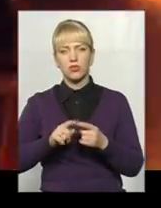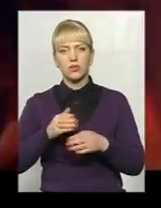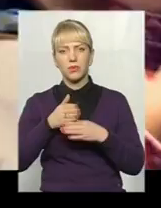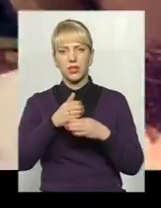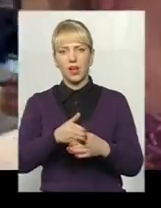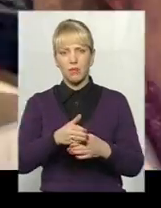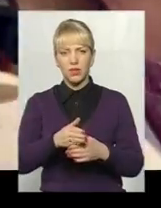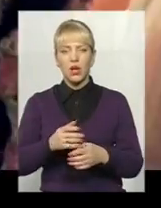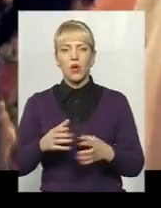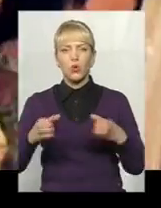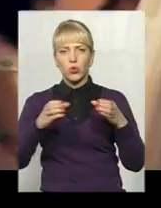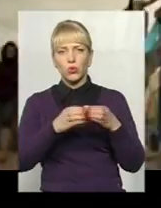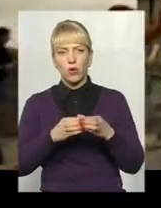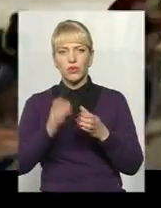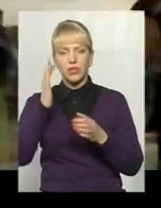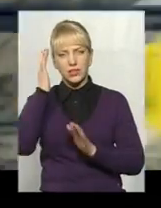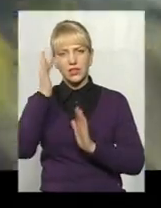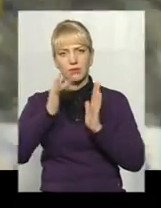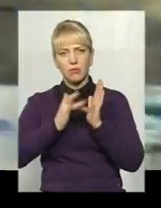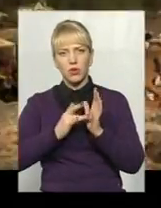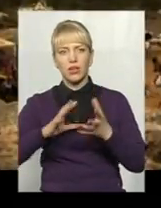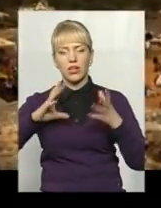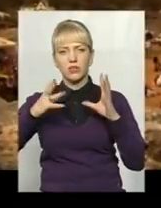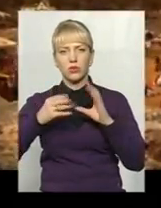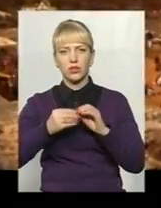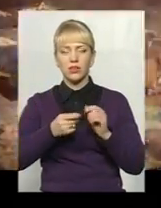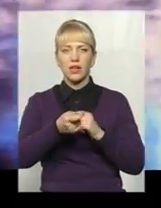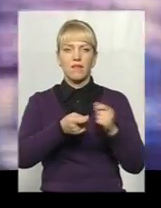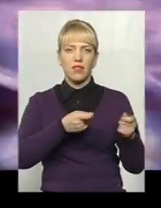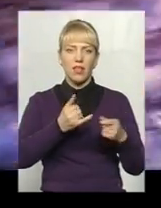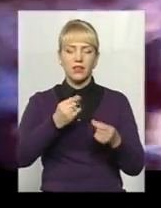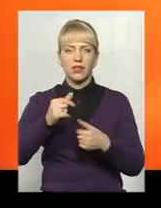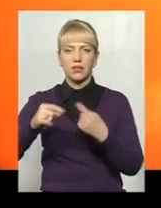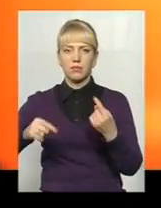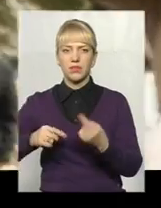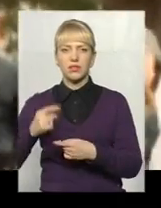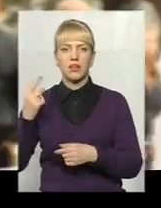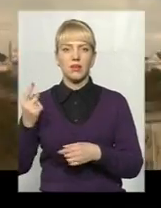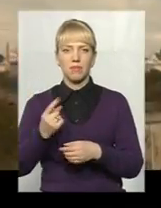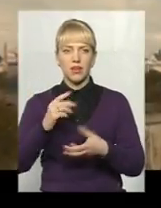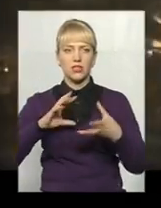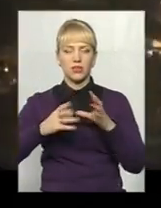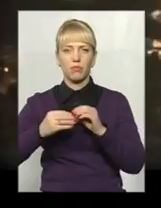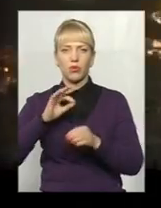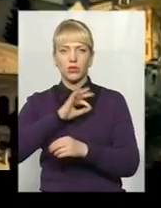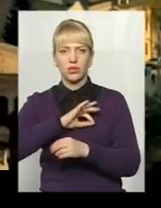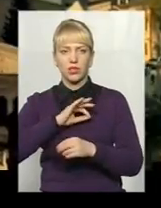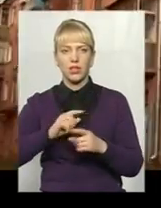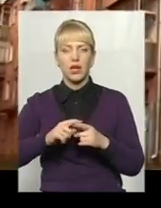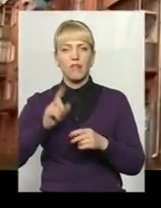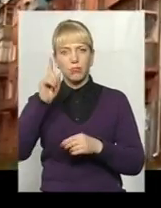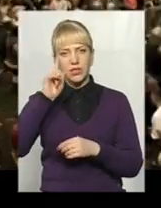цілеспрямована робота на результат тандему влади та бізнесу. І перші плоди в пізнаваності та